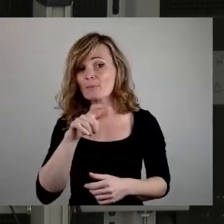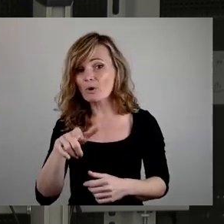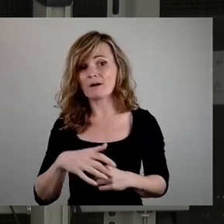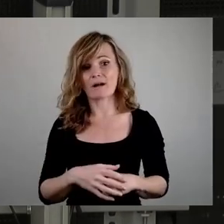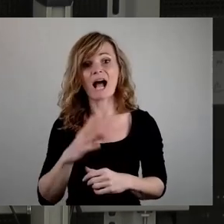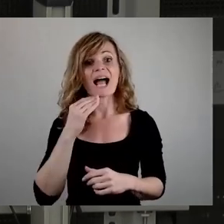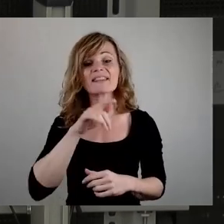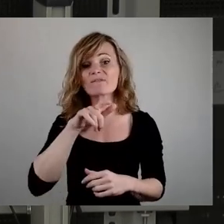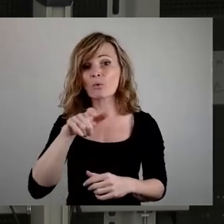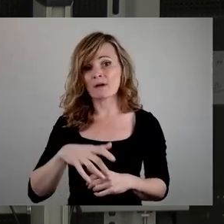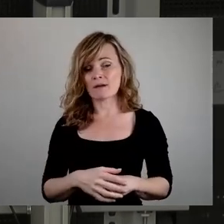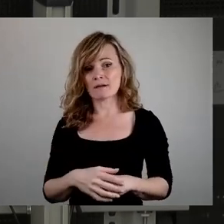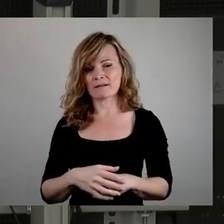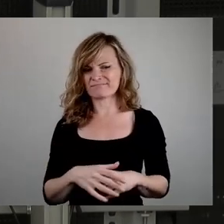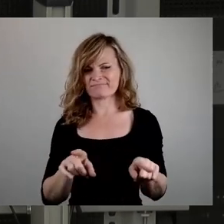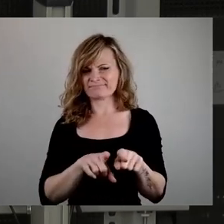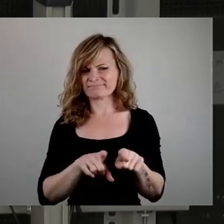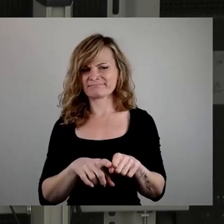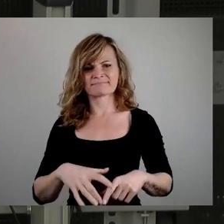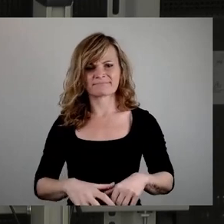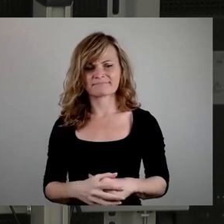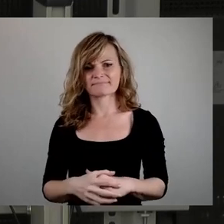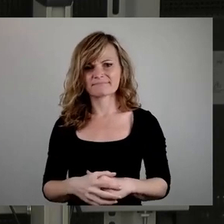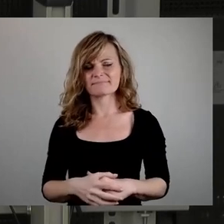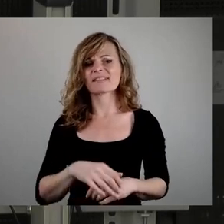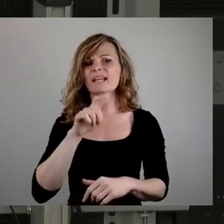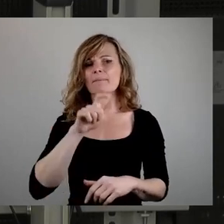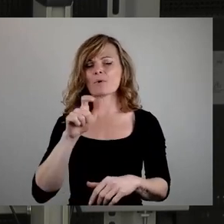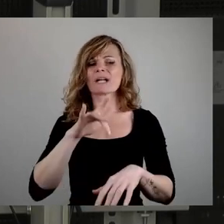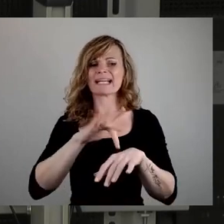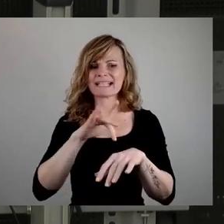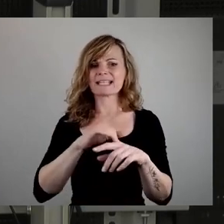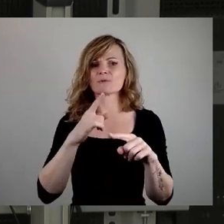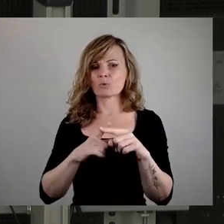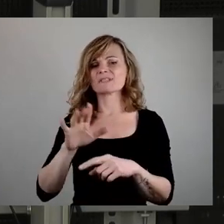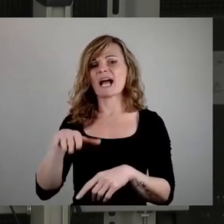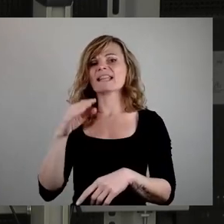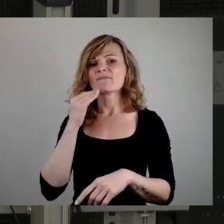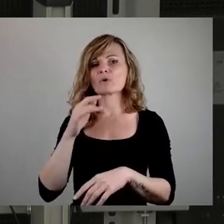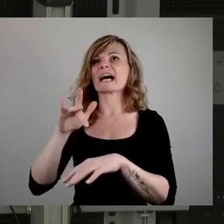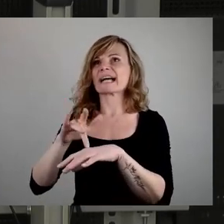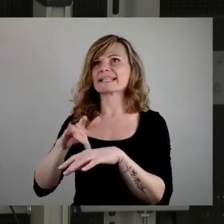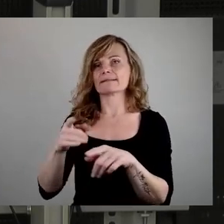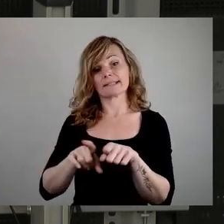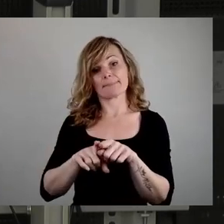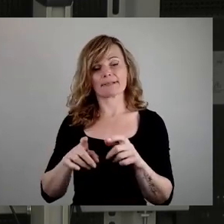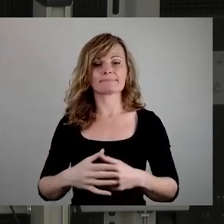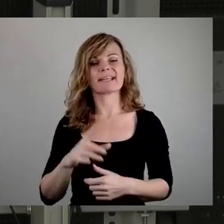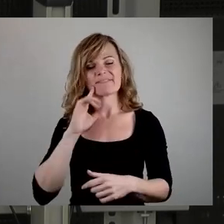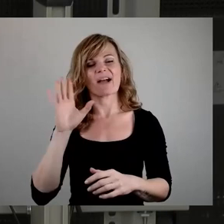sind nicht identisch. Das gilt übrigens auch für Bürgerinnen und Anwohnerinnen. Aber ich weiß,